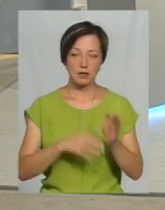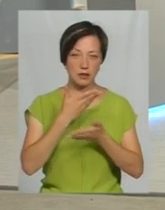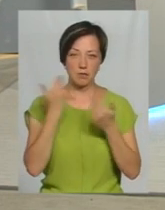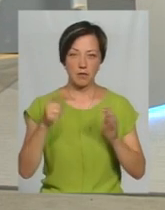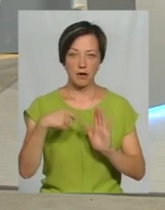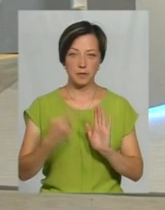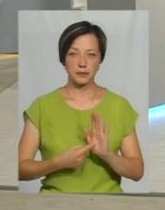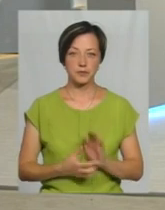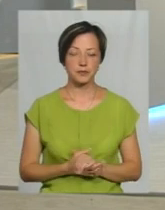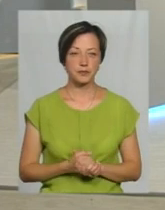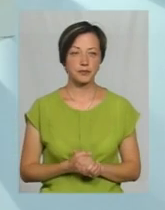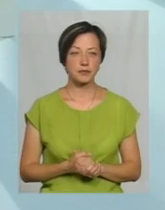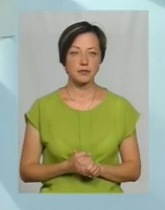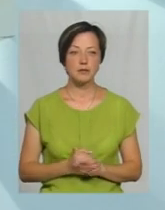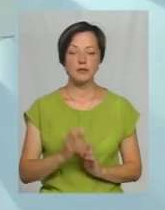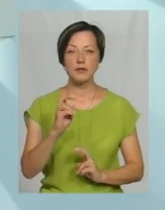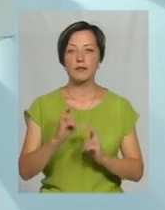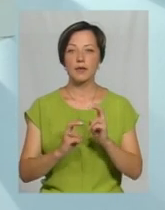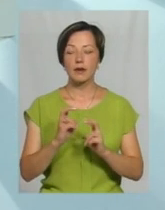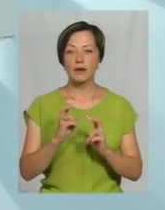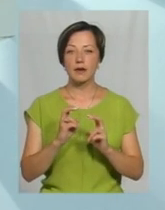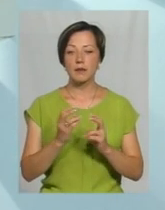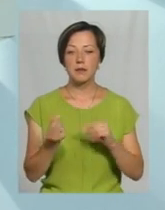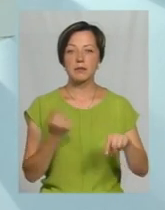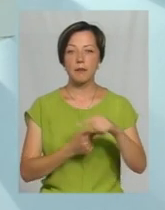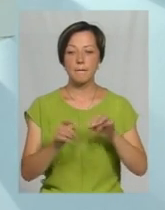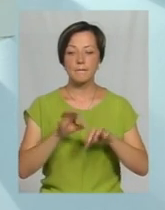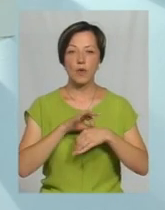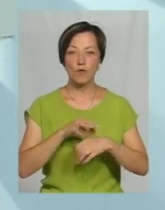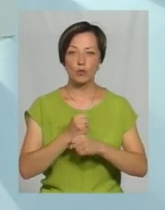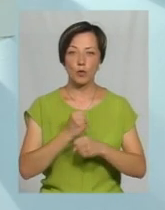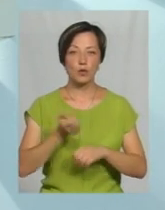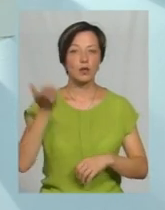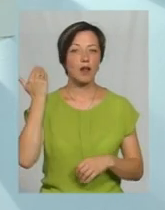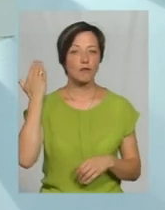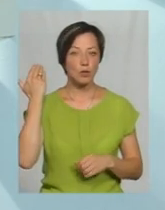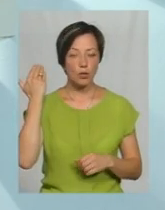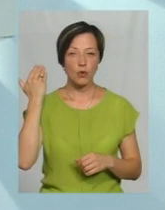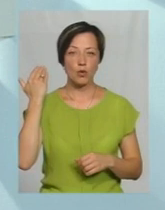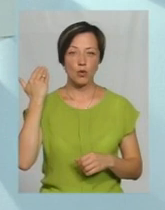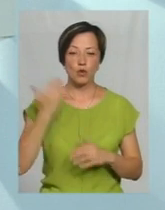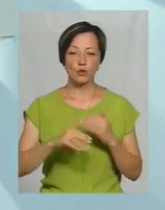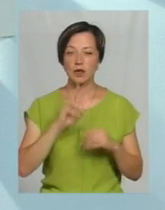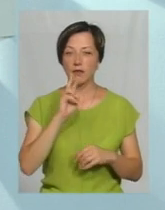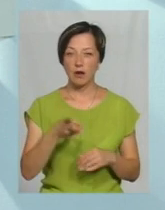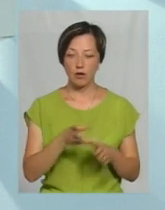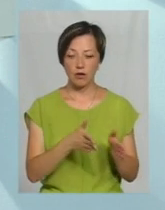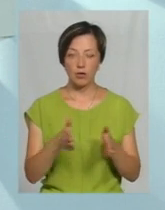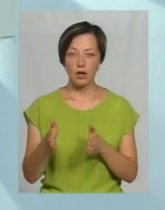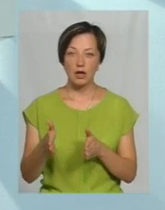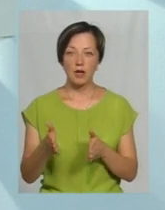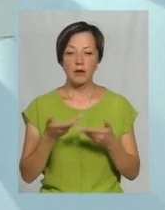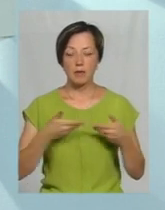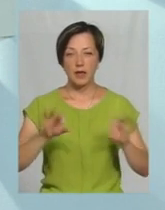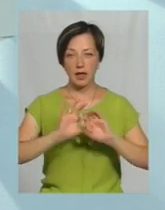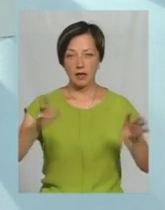немає? Підприємці, ми проводимо таку роботу вже досить давно, вже майже другий рік. Ми